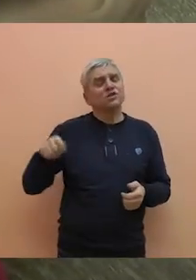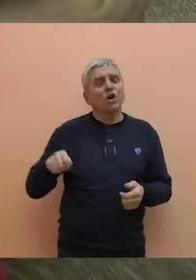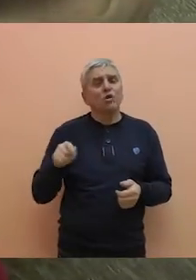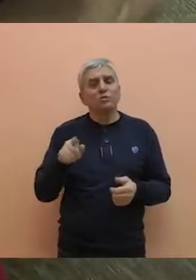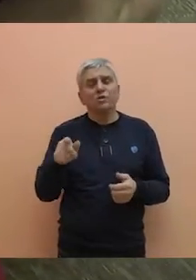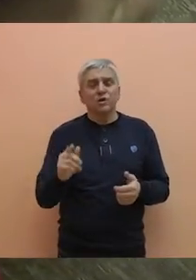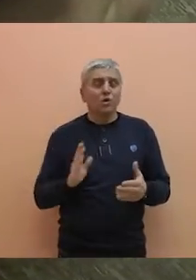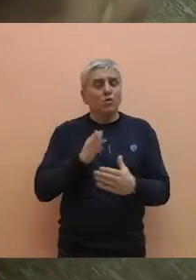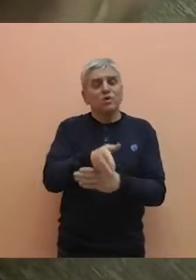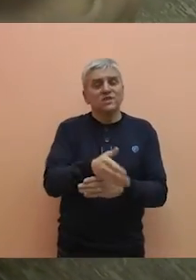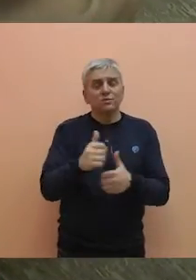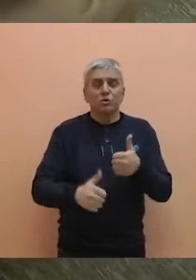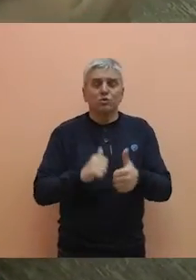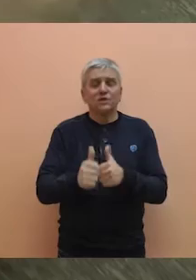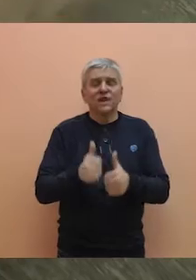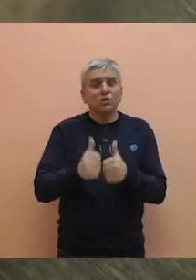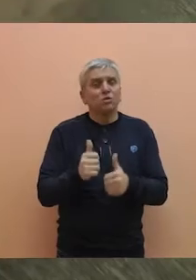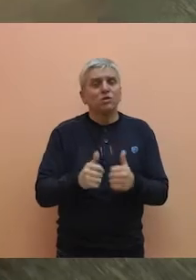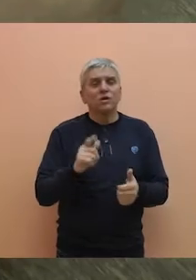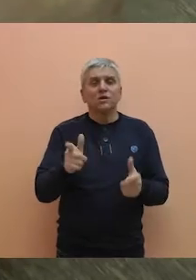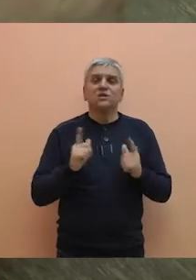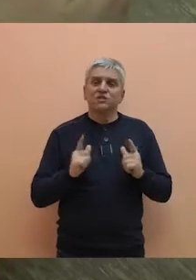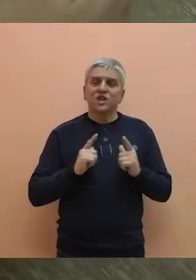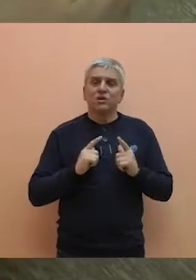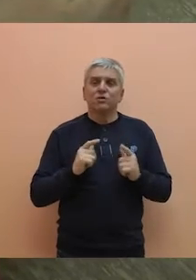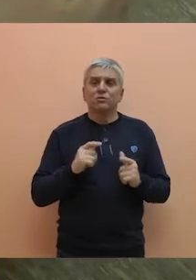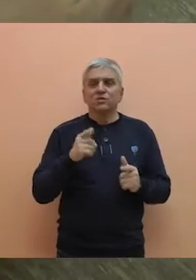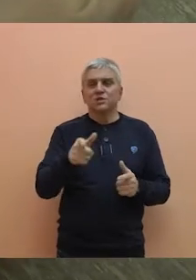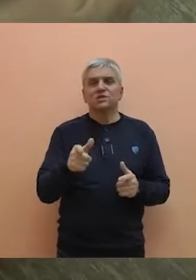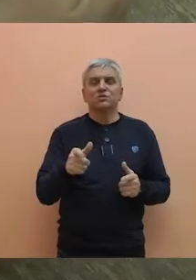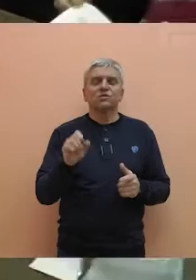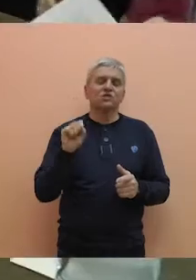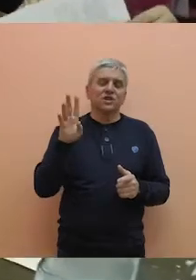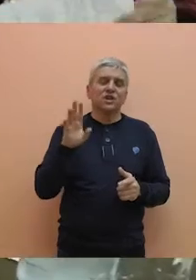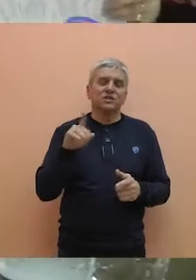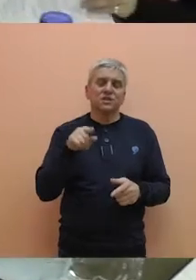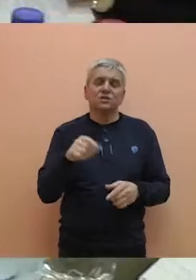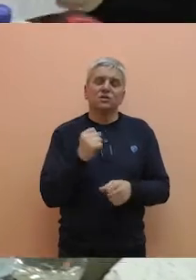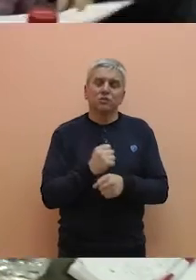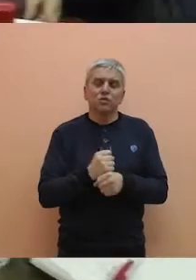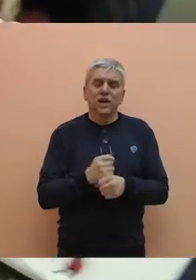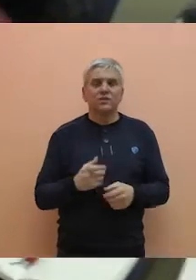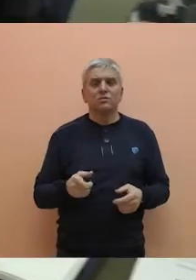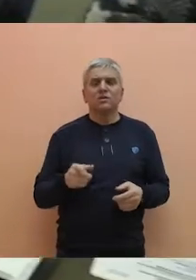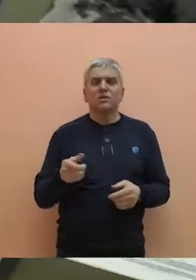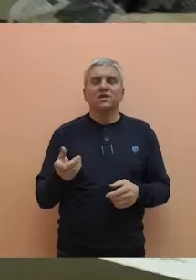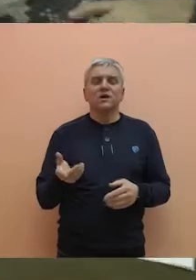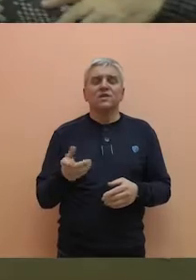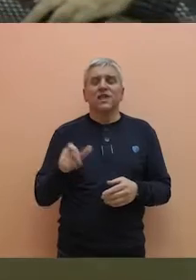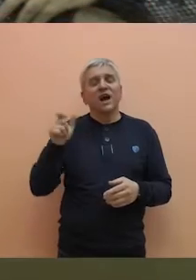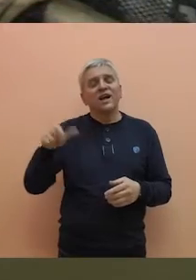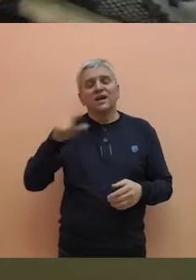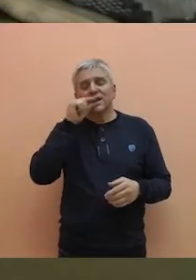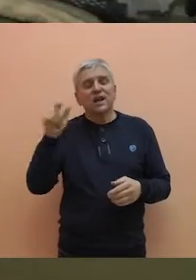jednostavno ulozimo u trku i očekujemo da ćemo iso ti 14 uspet nešto da uradimo. Nagrađenja